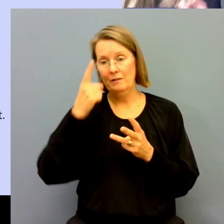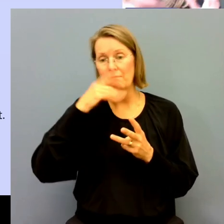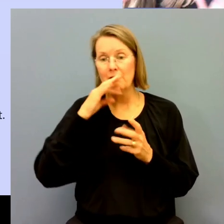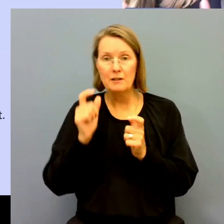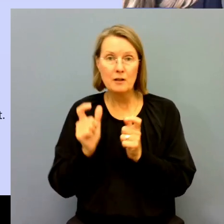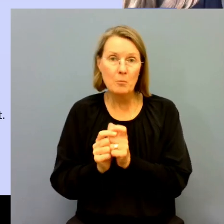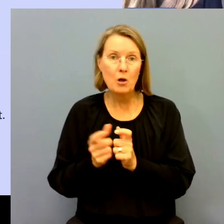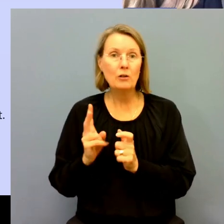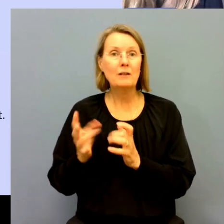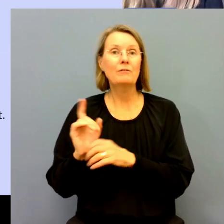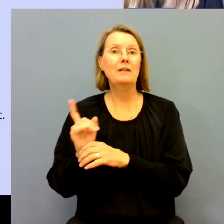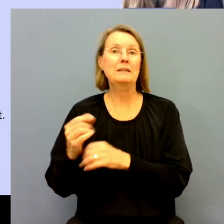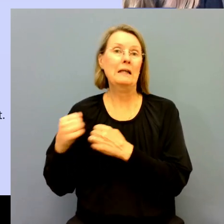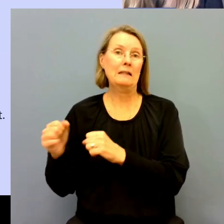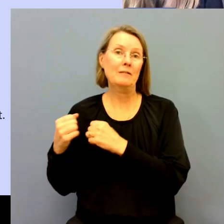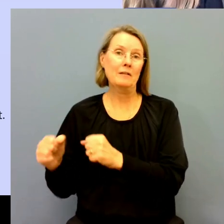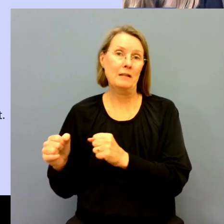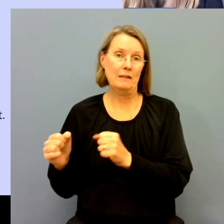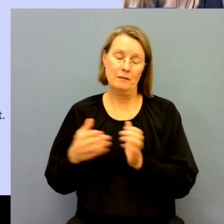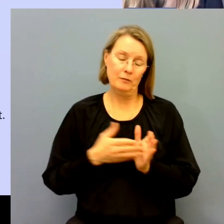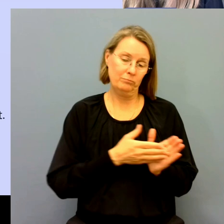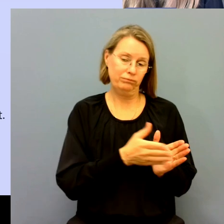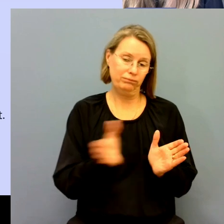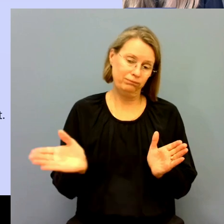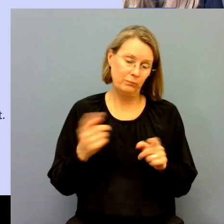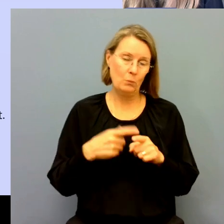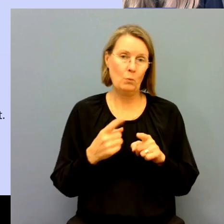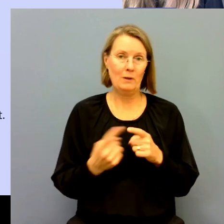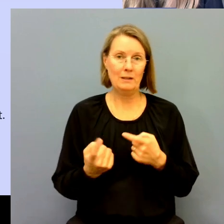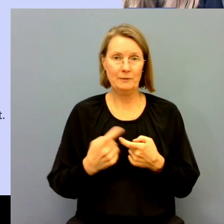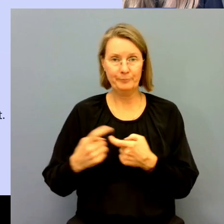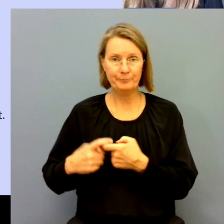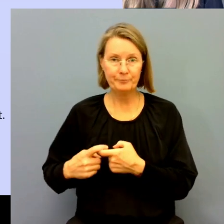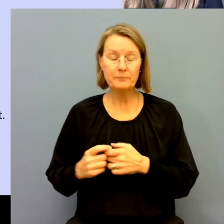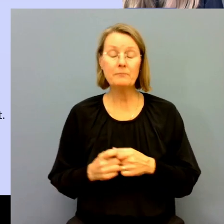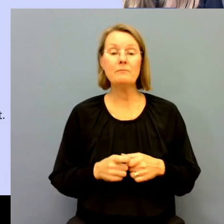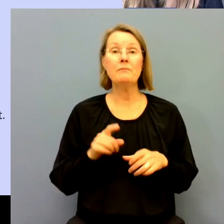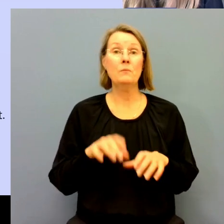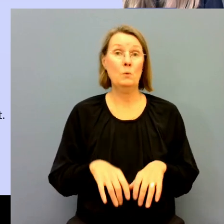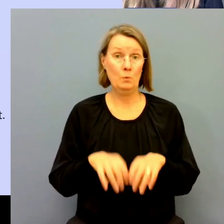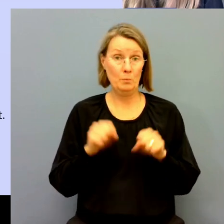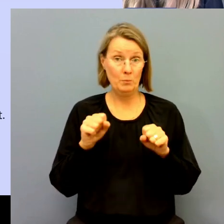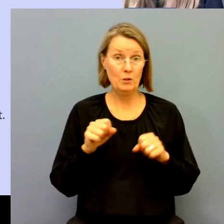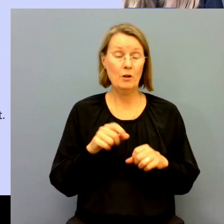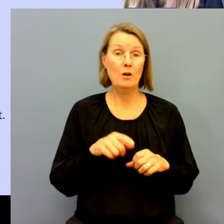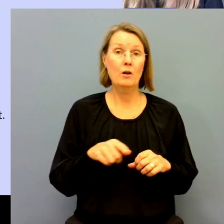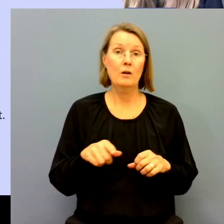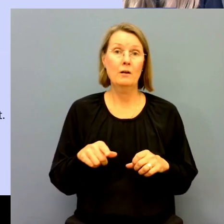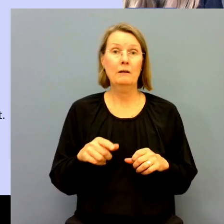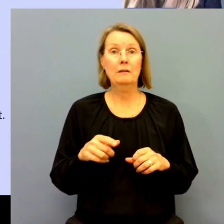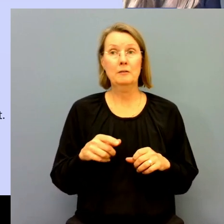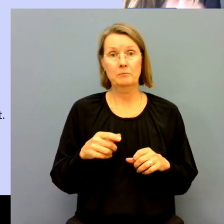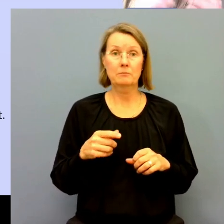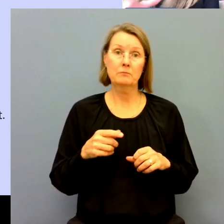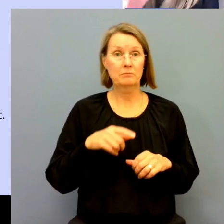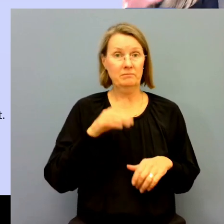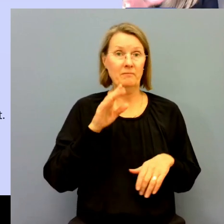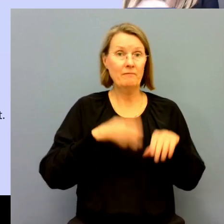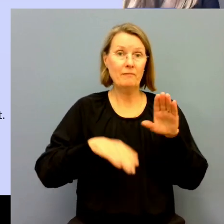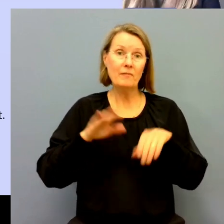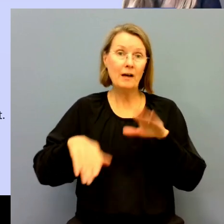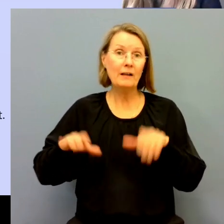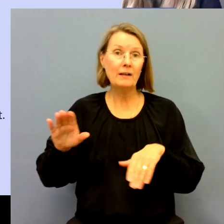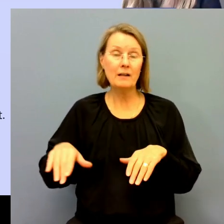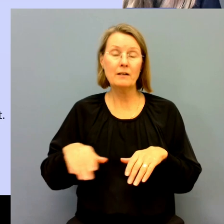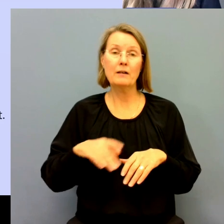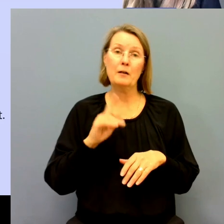föräldramöten eller fritidsaktiviteter. Och de här uppdragen kan ju alltså skilja